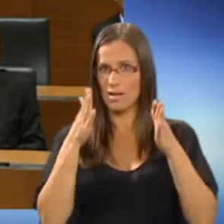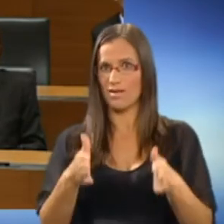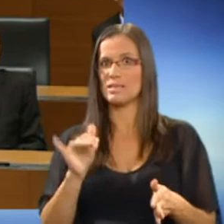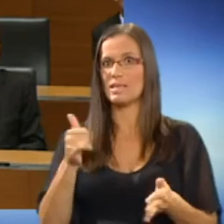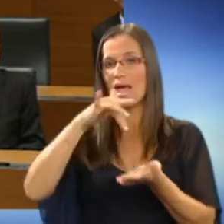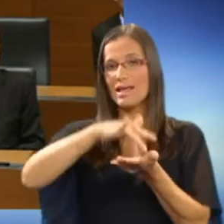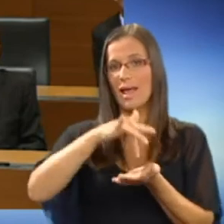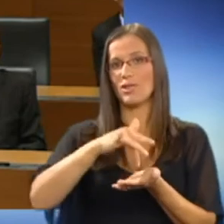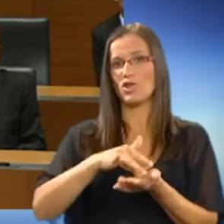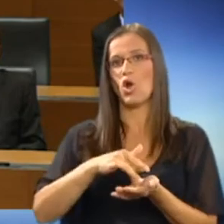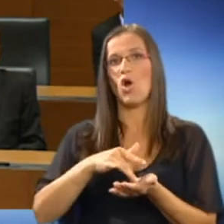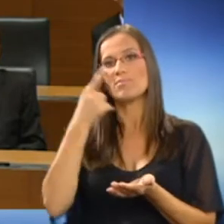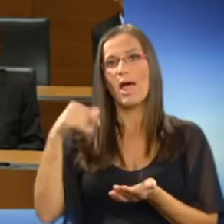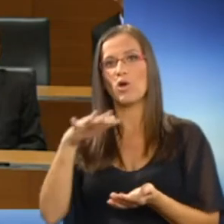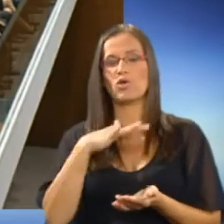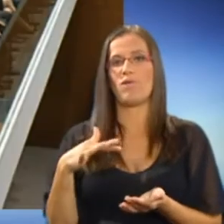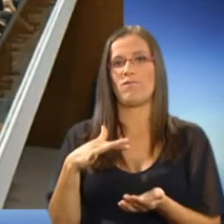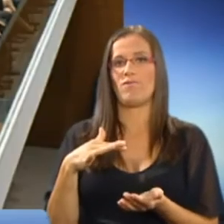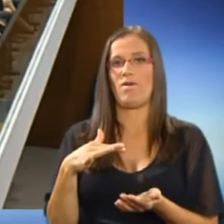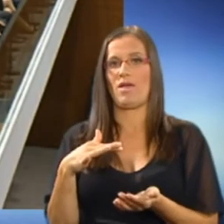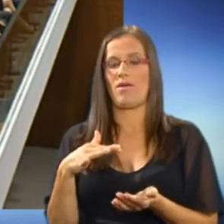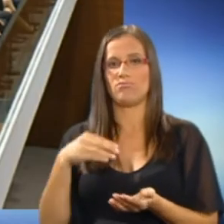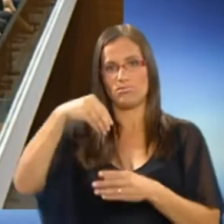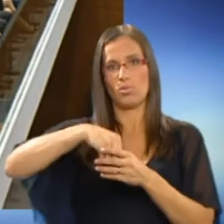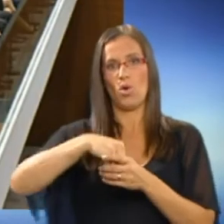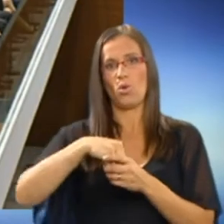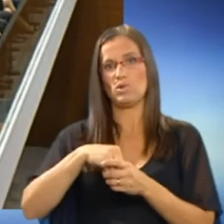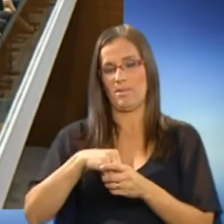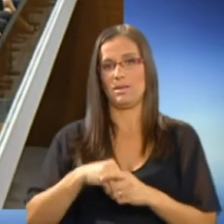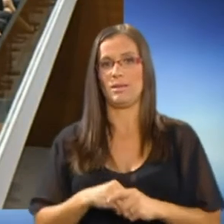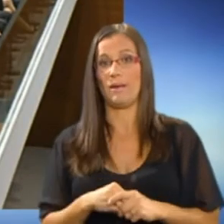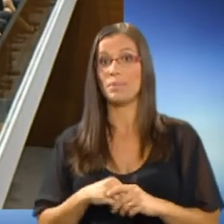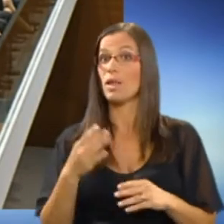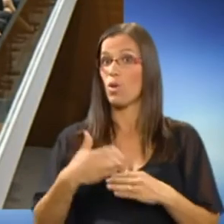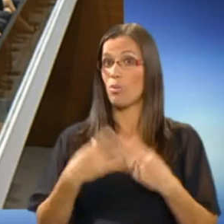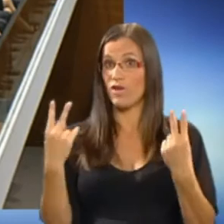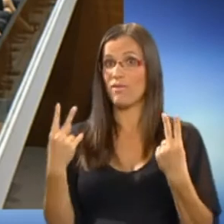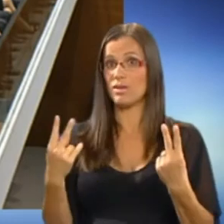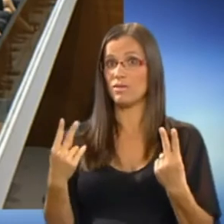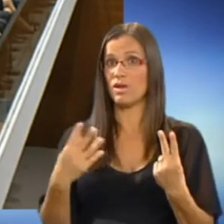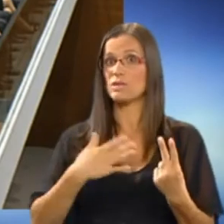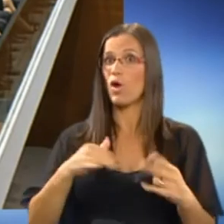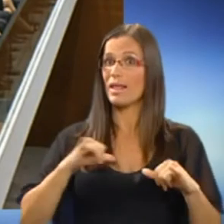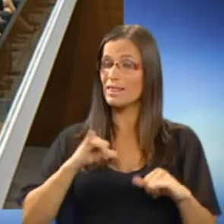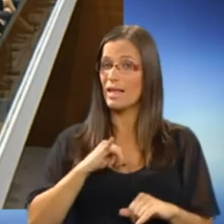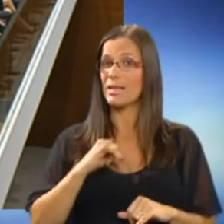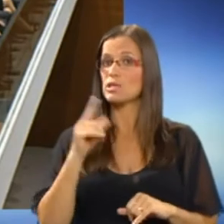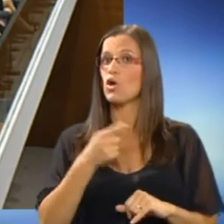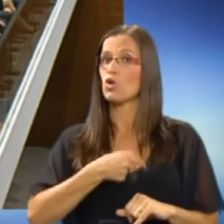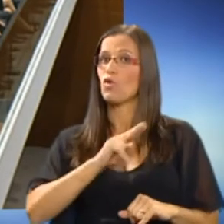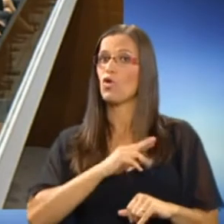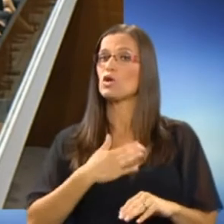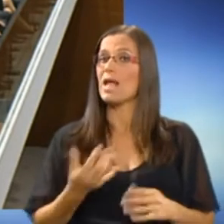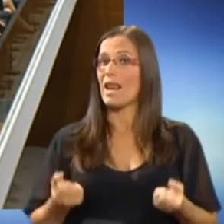jedro narodove samobitnosti. Uveljavitev svojih interesov in odgovornost za lasten